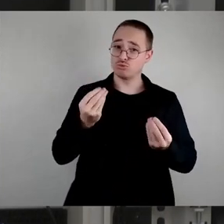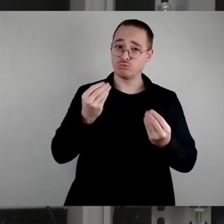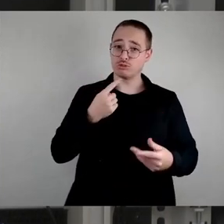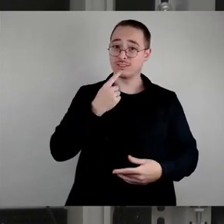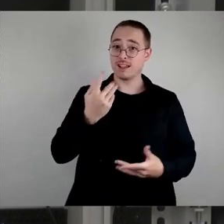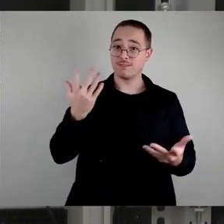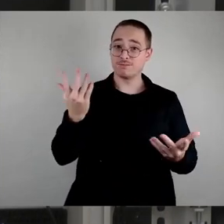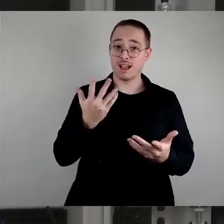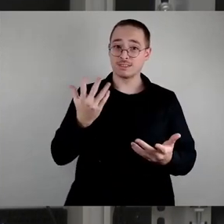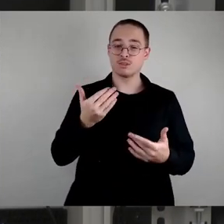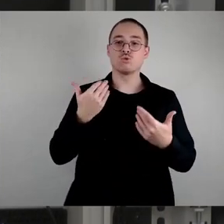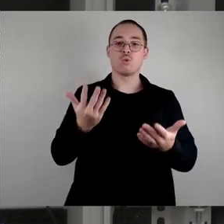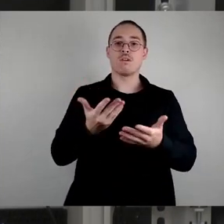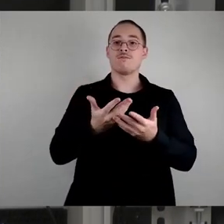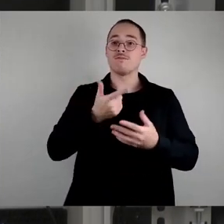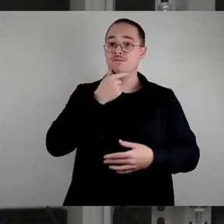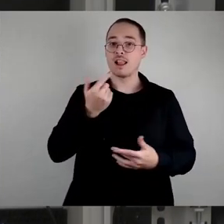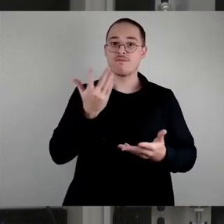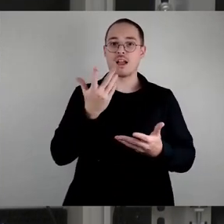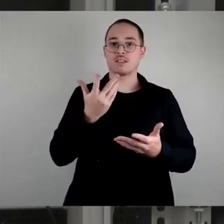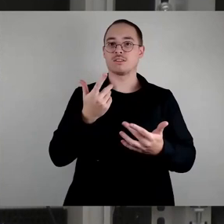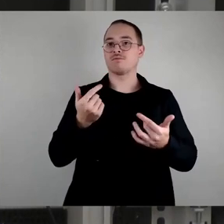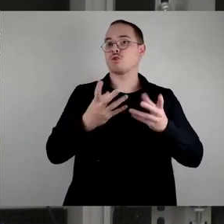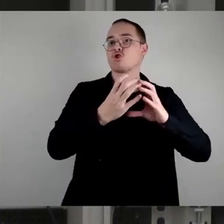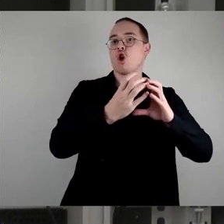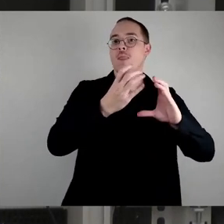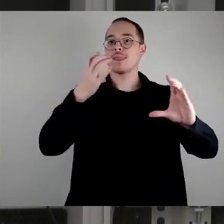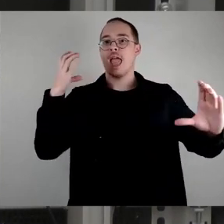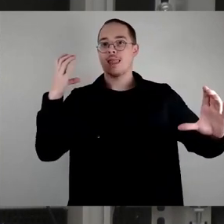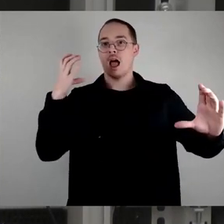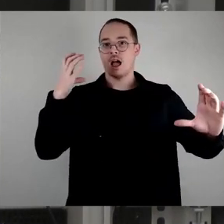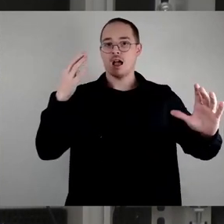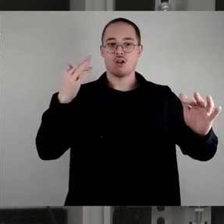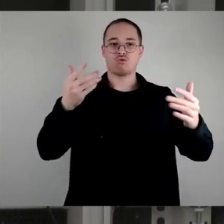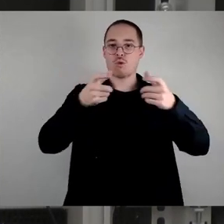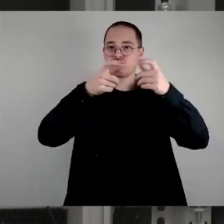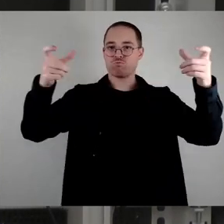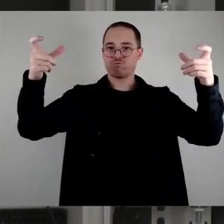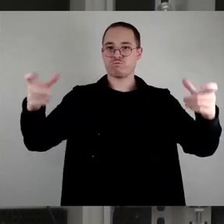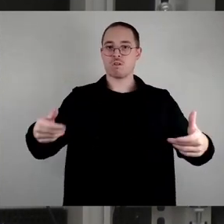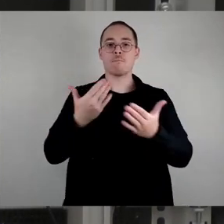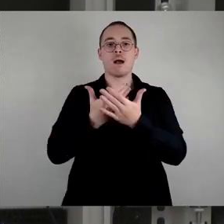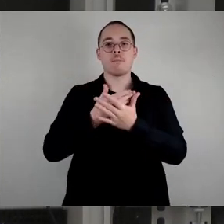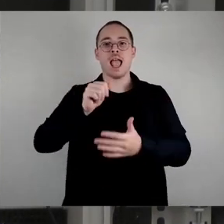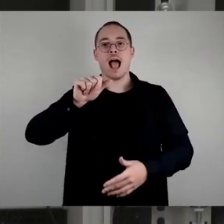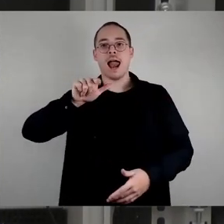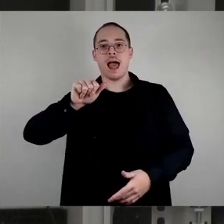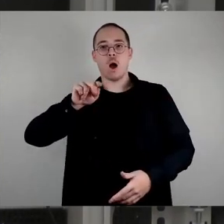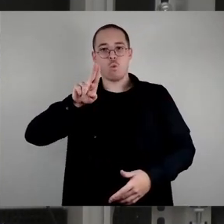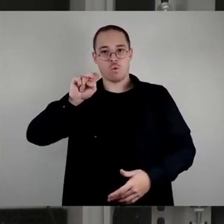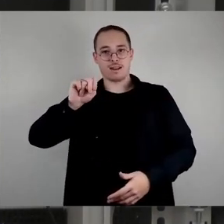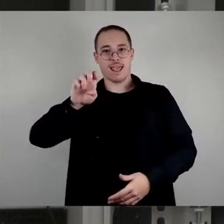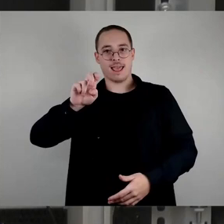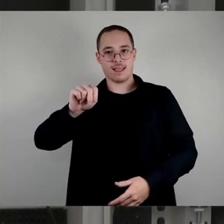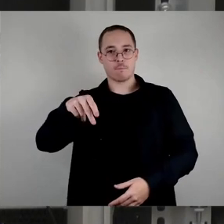an Containern, zum Beispiel im Allaunpark. Da kann man schon ein bisschen was machen, da ist auch ein bisschen was passiert. Es